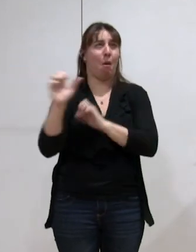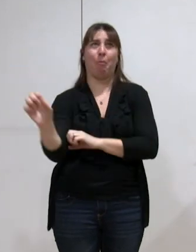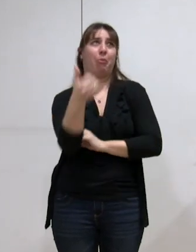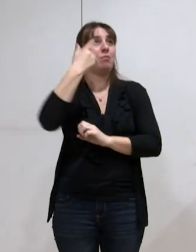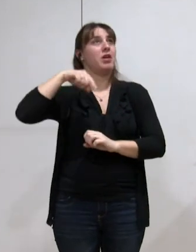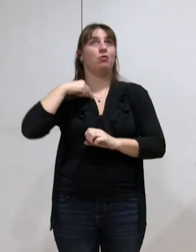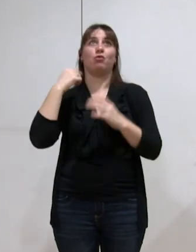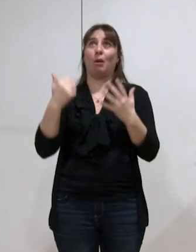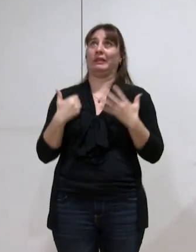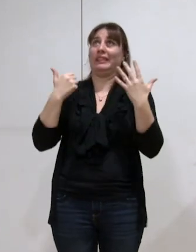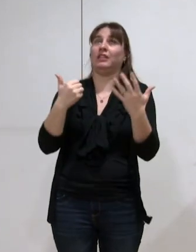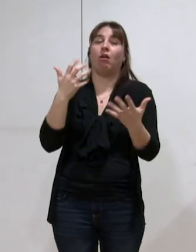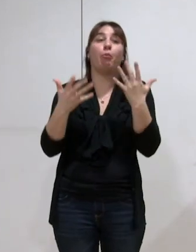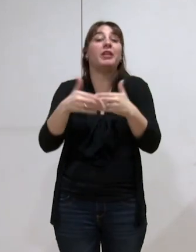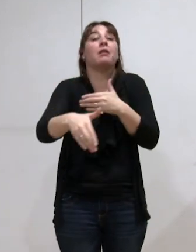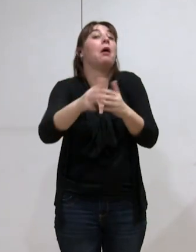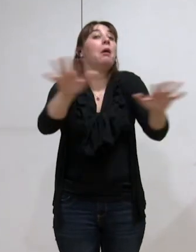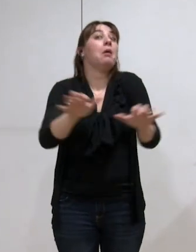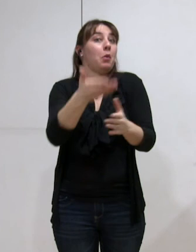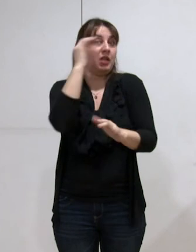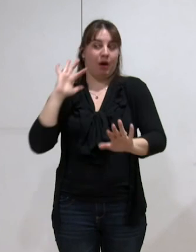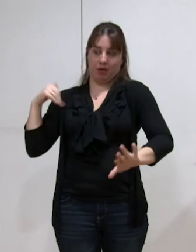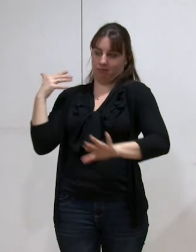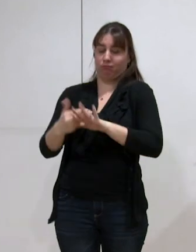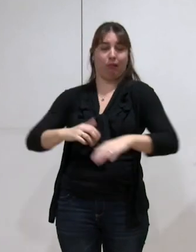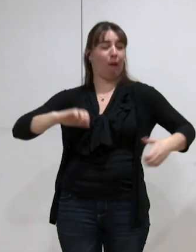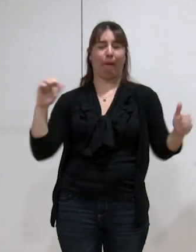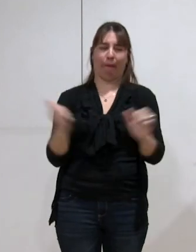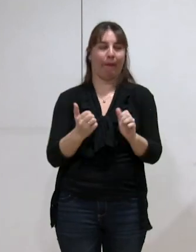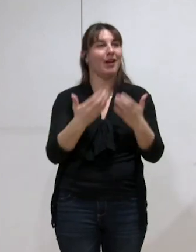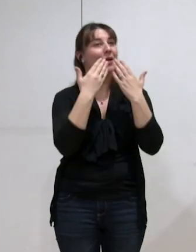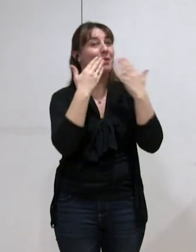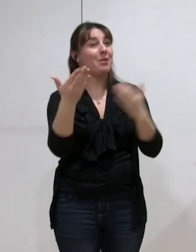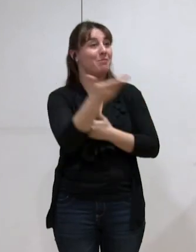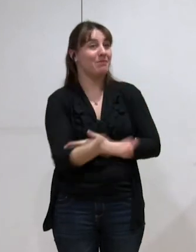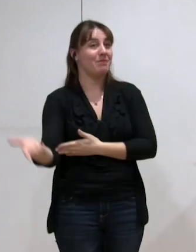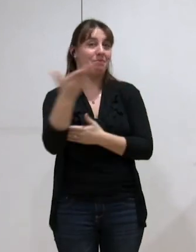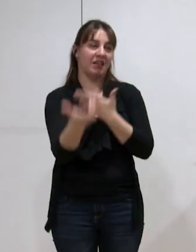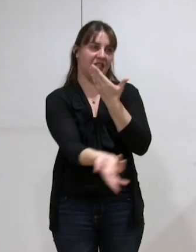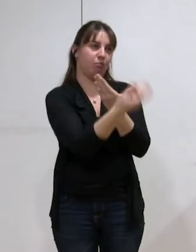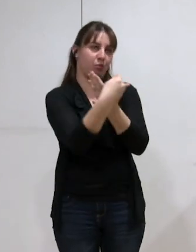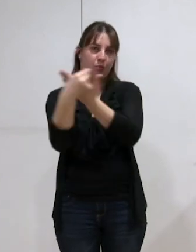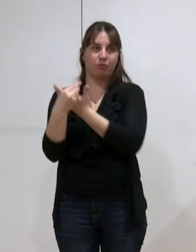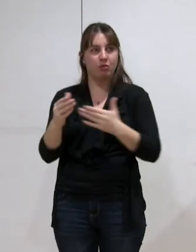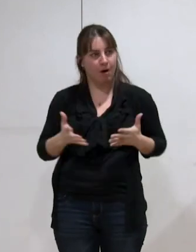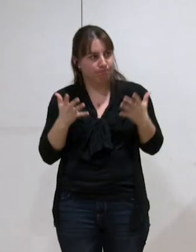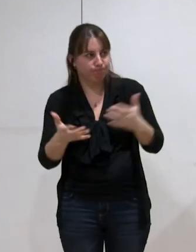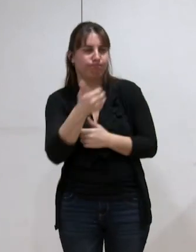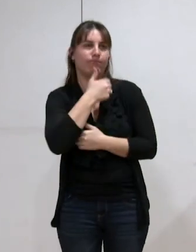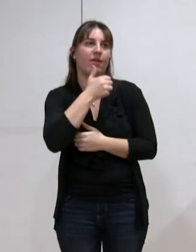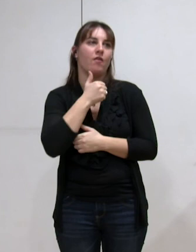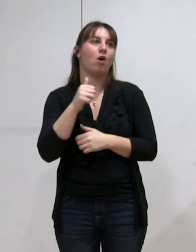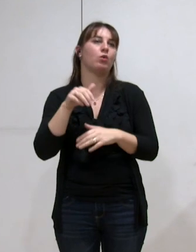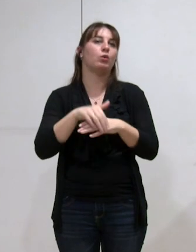mandat peut-être pas mais en tout cas jusqu'à présent c'est le cas je vous remercie tous de votre participation et donc nous nous